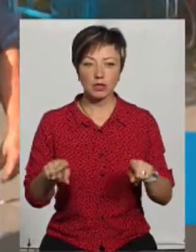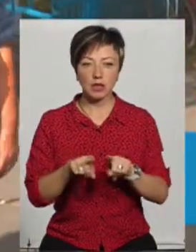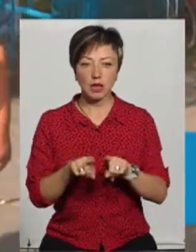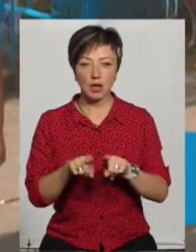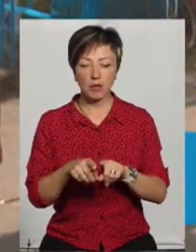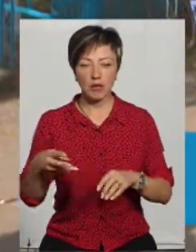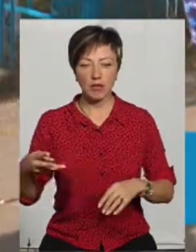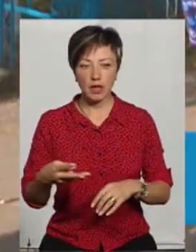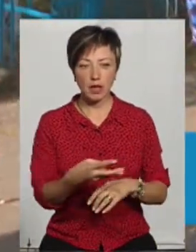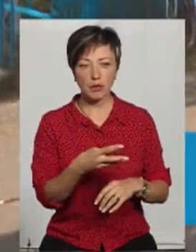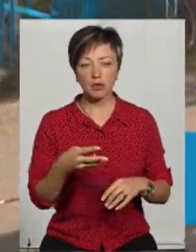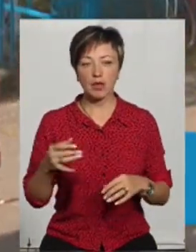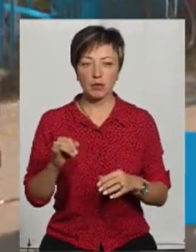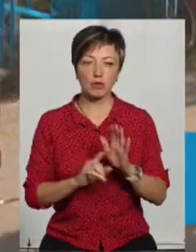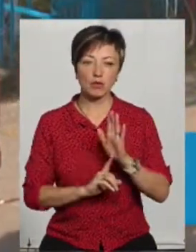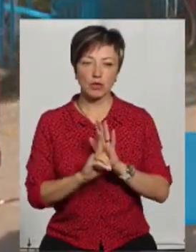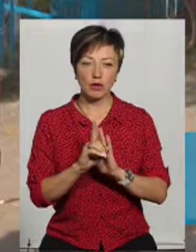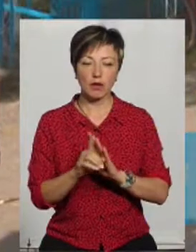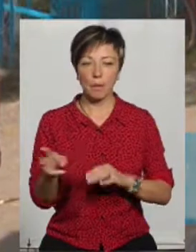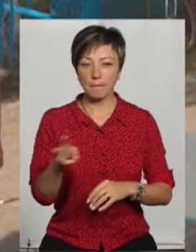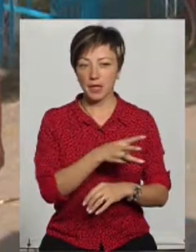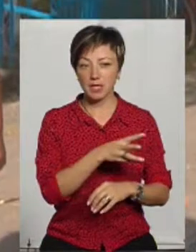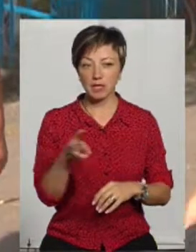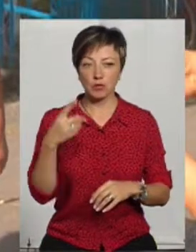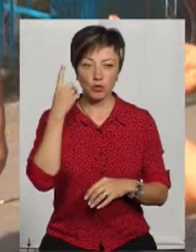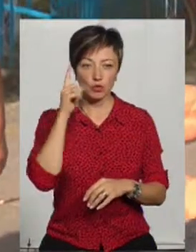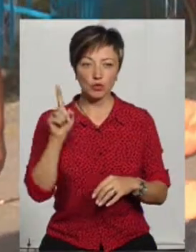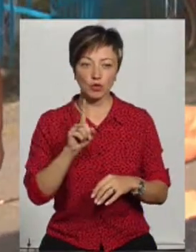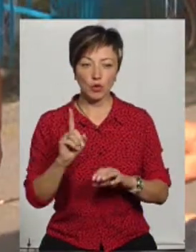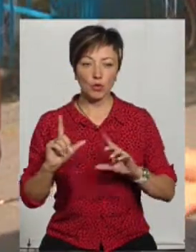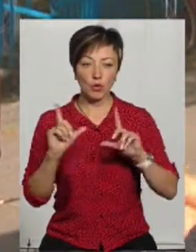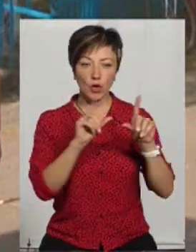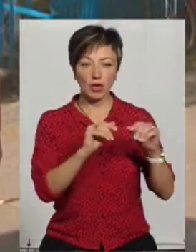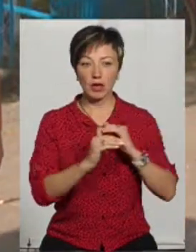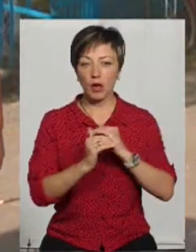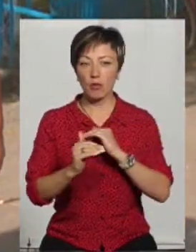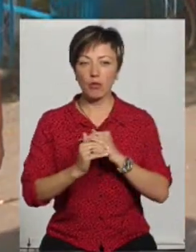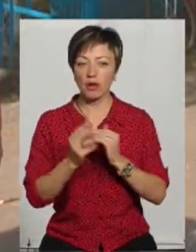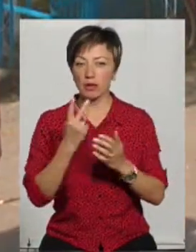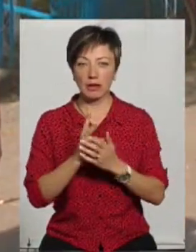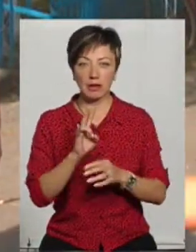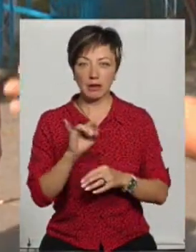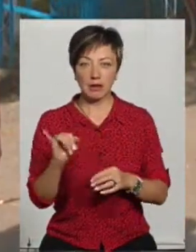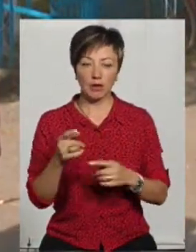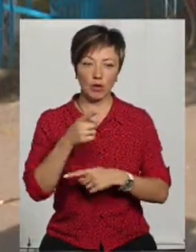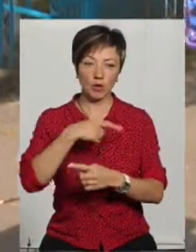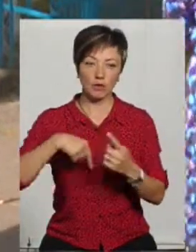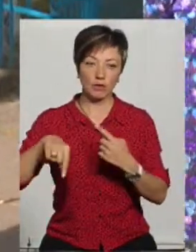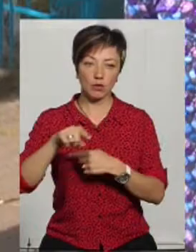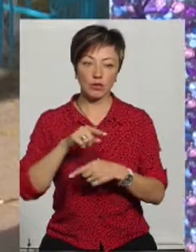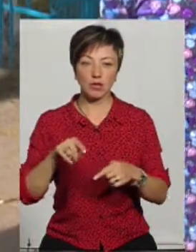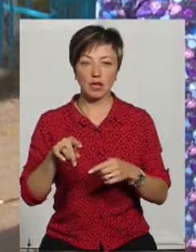вілами. І почав бризкати, але я подумала, що поїде на поле. Дивлюся, ні, він розвернувся і